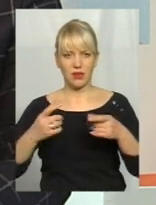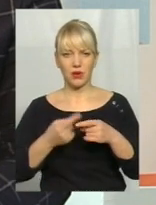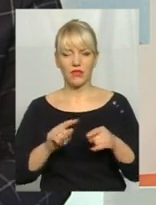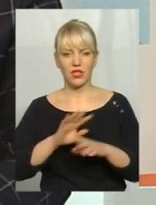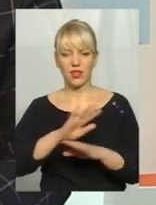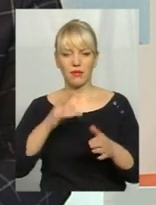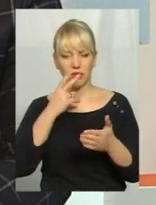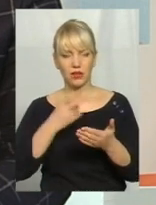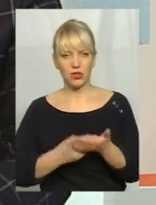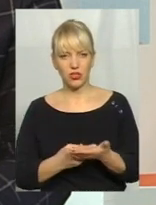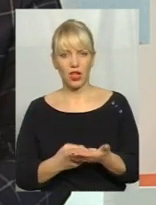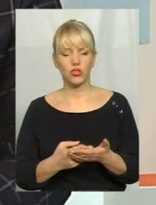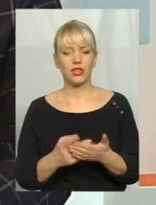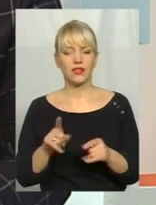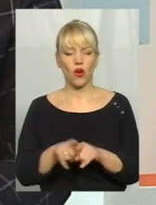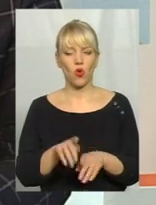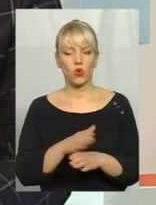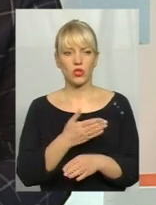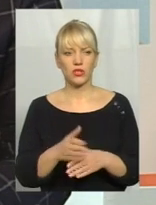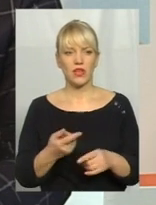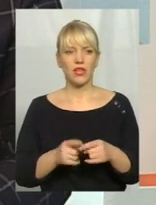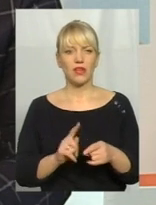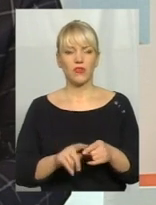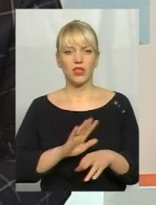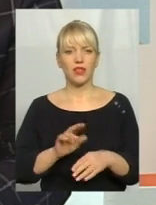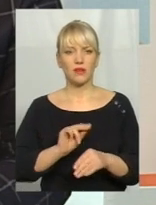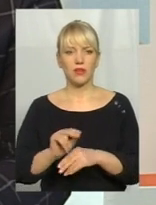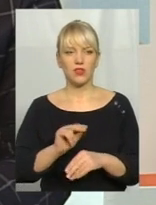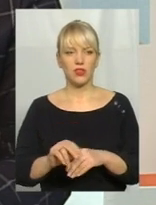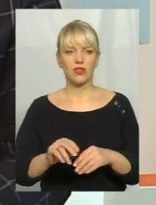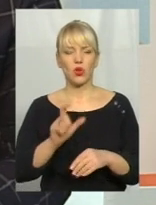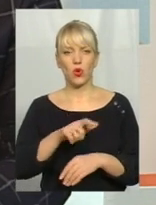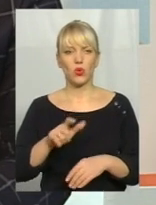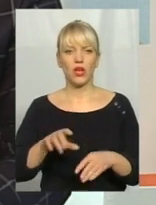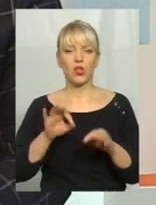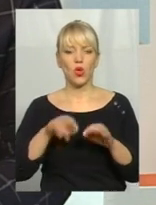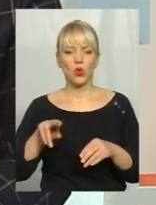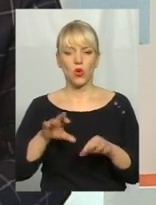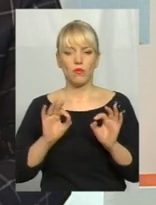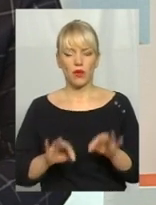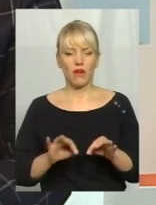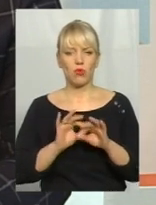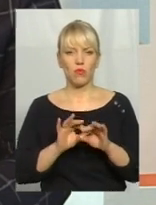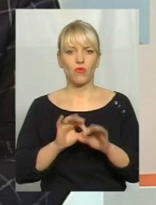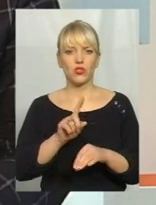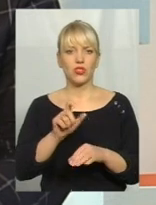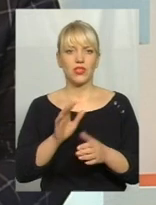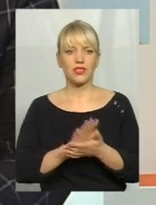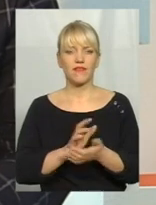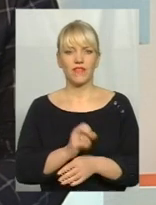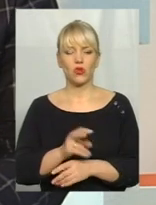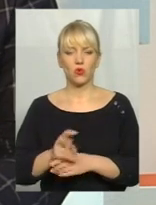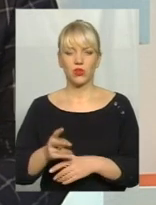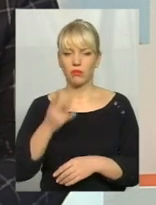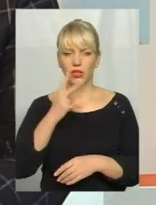сортування, і вони ще не привчають людей до правильного погодження з відходами, тому що ми зачасту бачимо, що вони